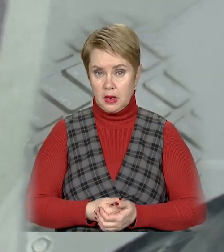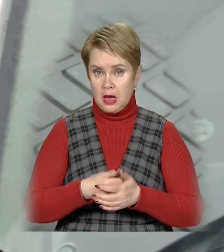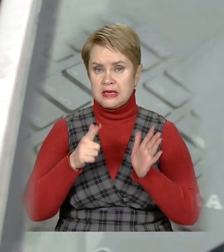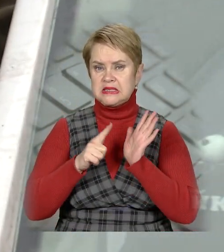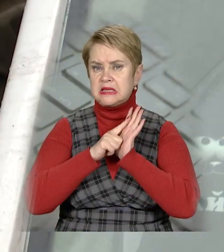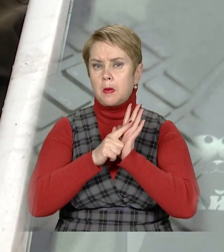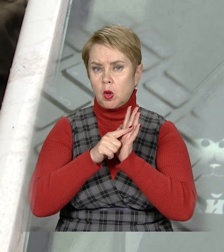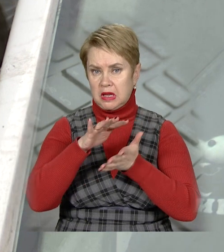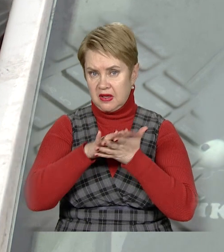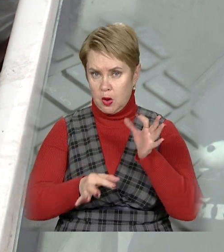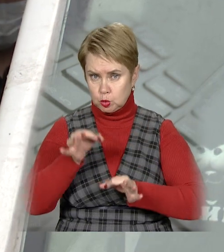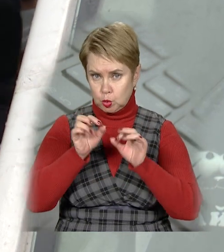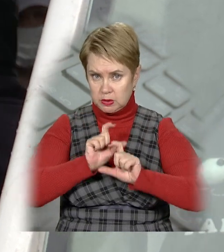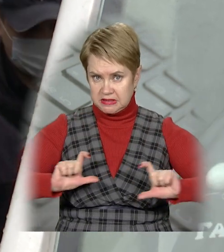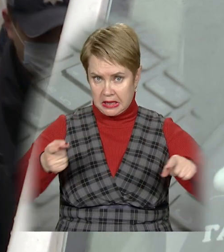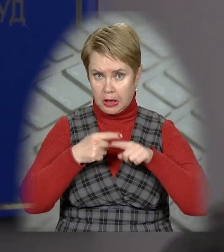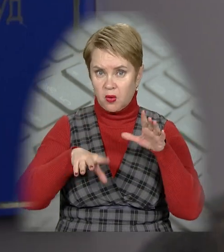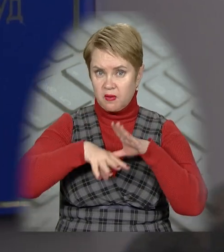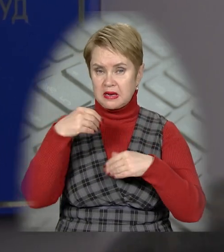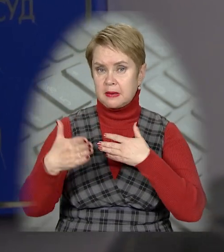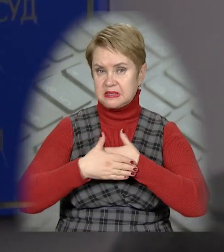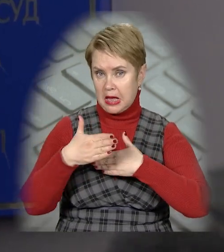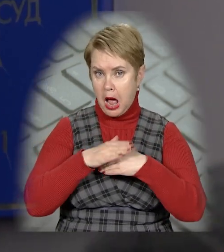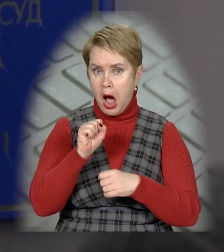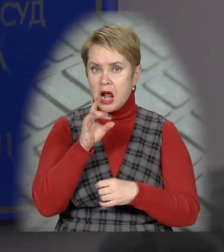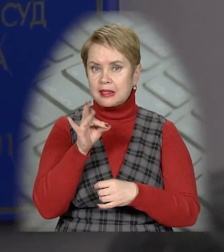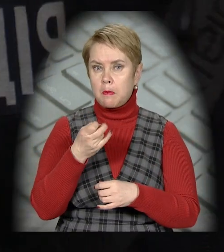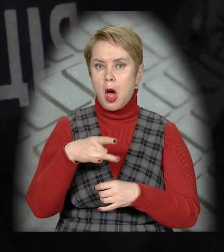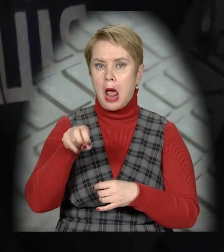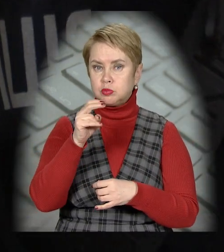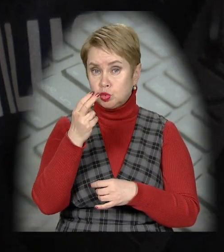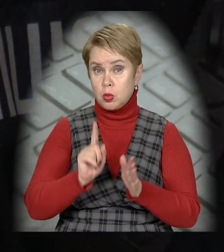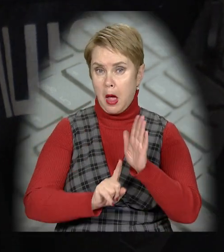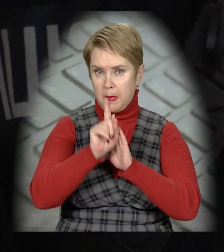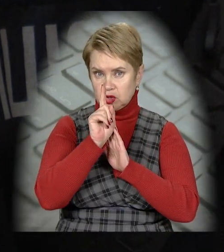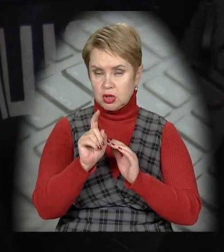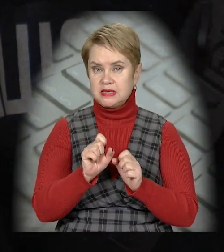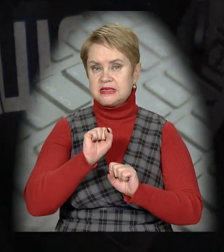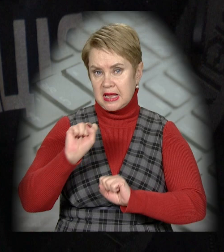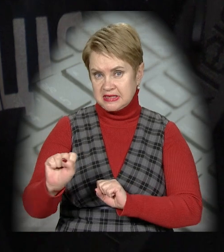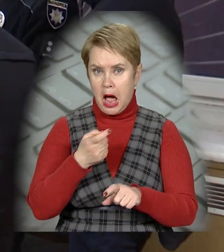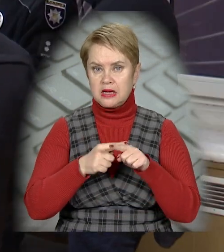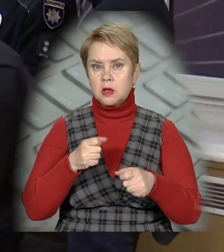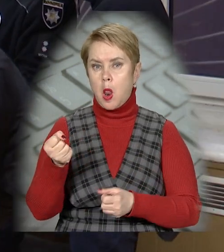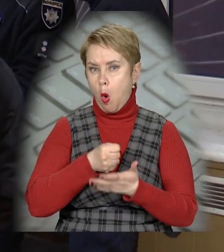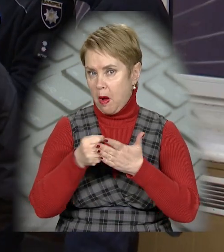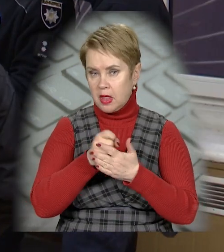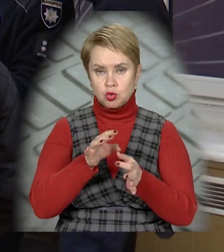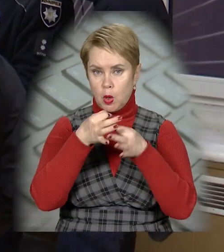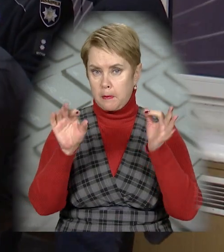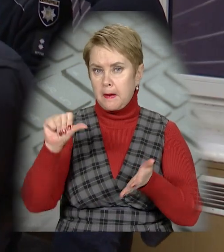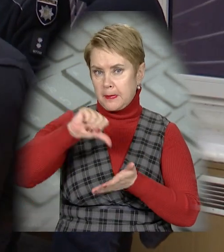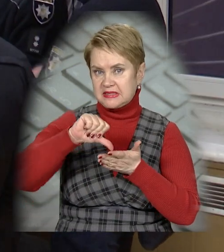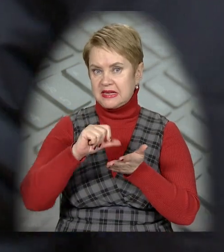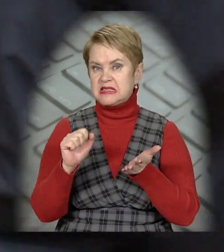Понад сім годин тривало судове засідання, на якому обирали запобіжний захід Артемію Рябчуку. Ще на початку сторона захисту подала клопотання щодо